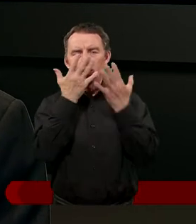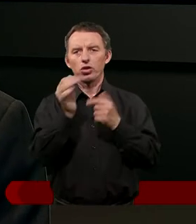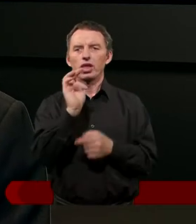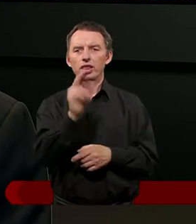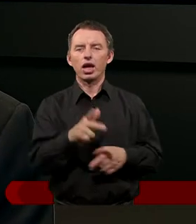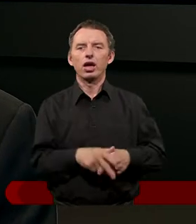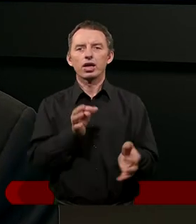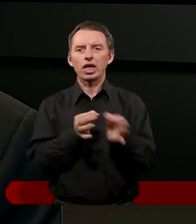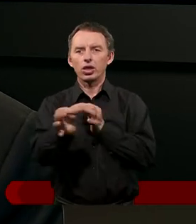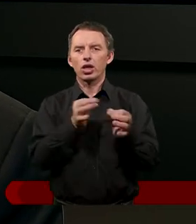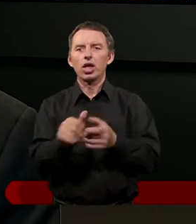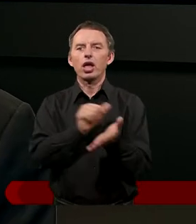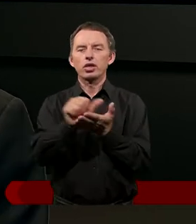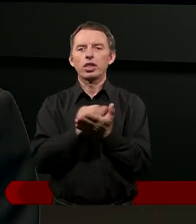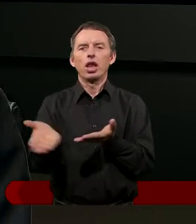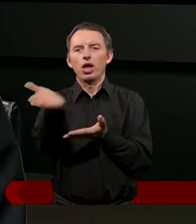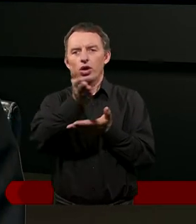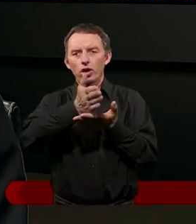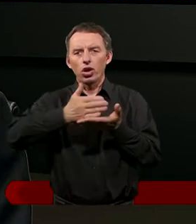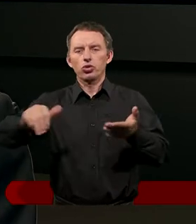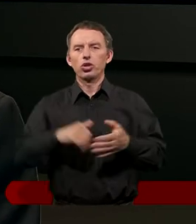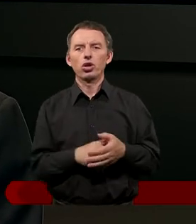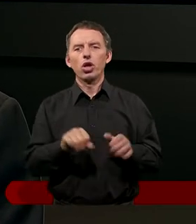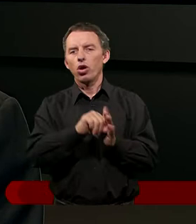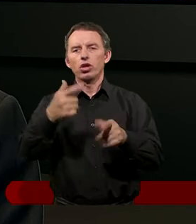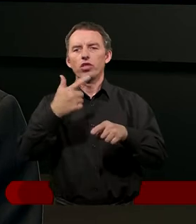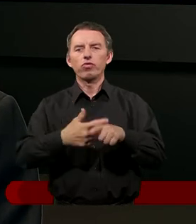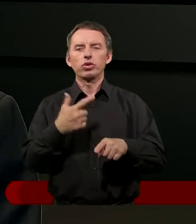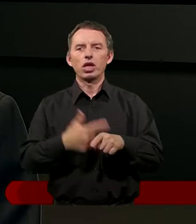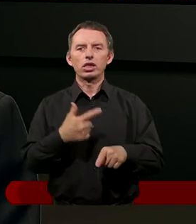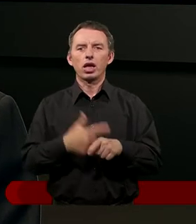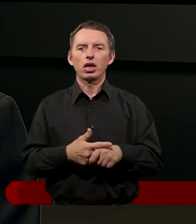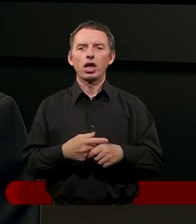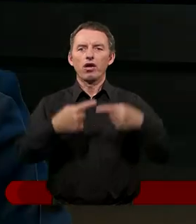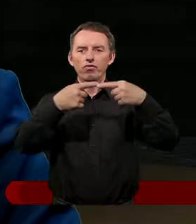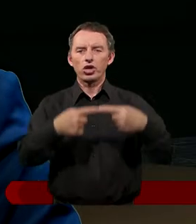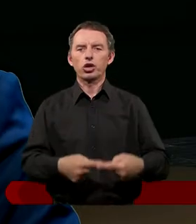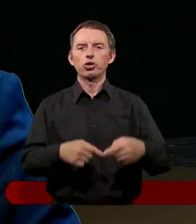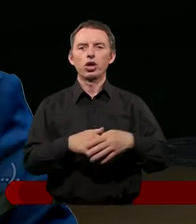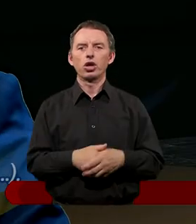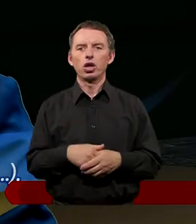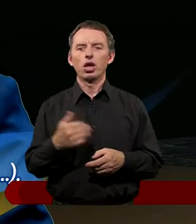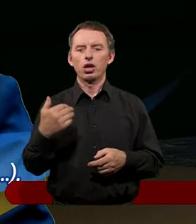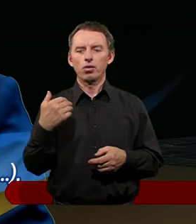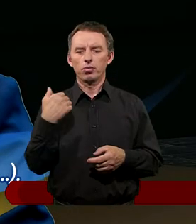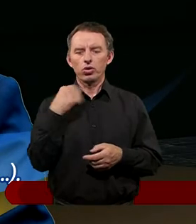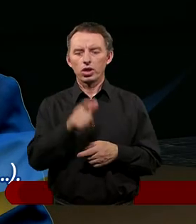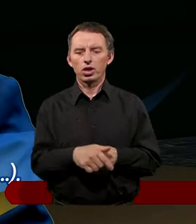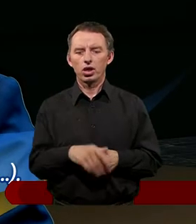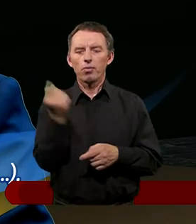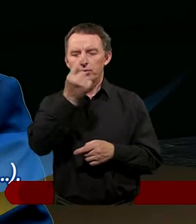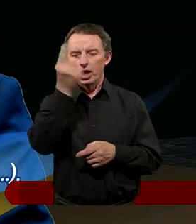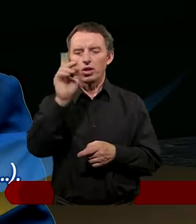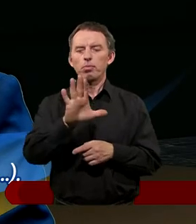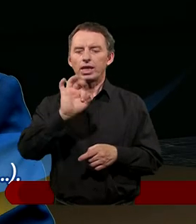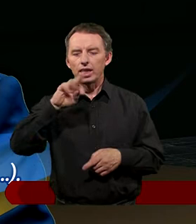historia? Jedenasty rozdział od dwudziestego wiersza. Biada tobie, Chorazynie, biada tobie,